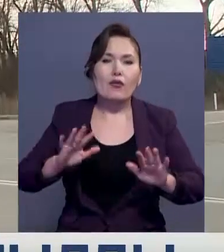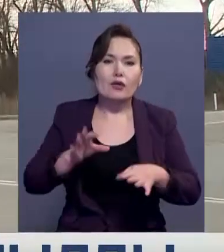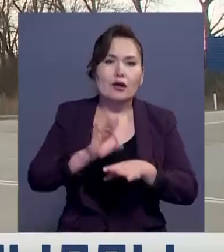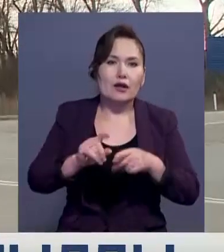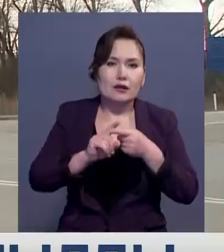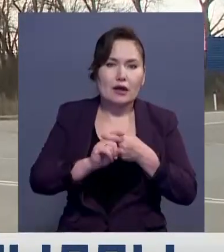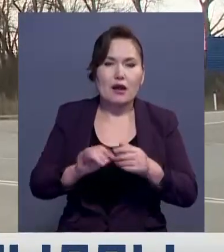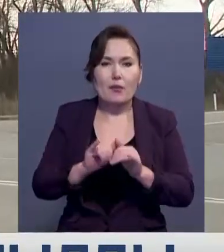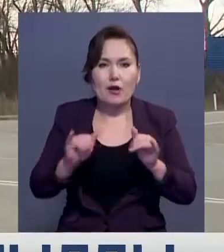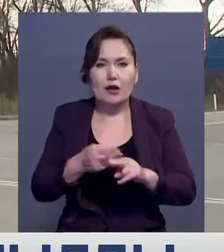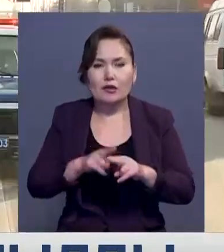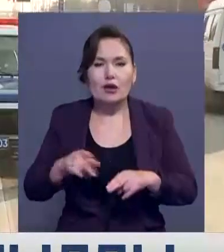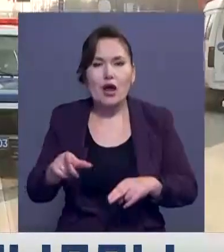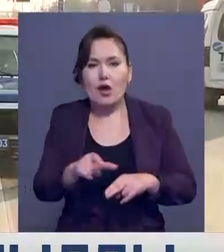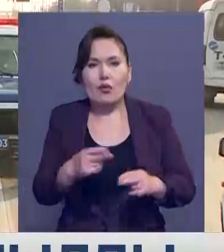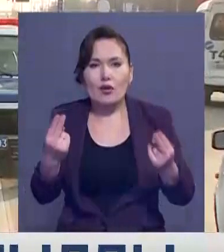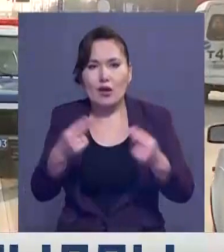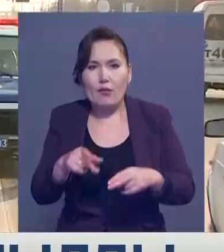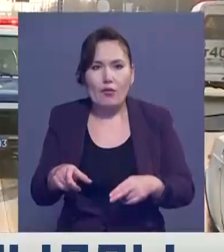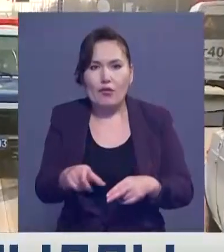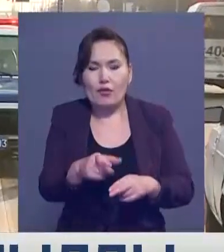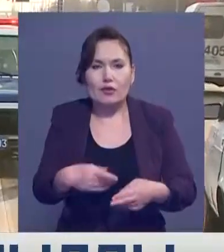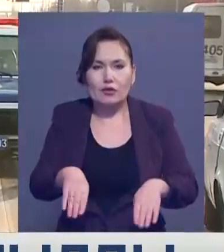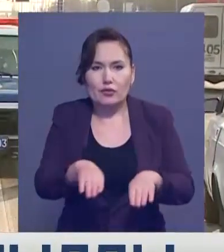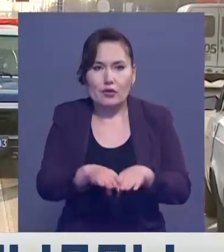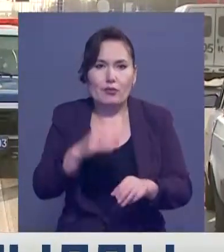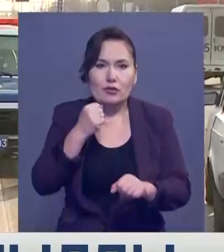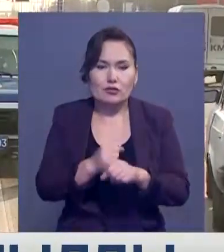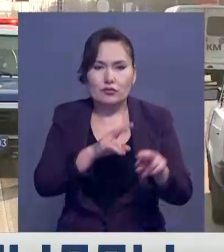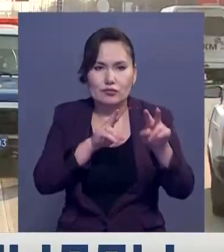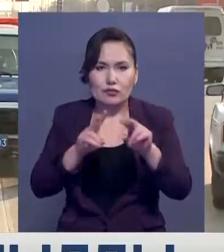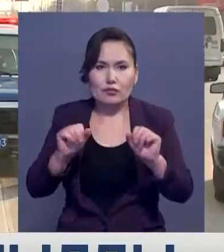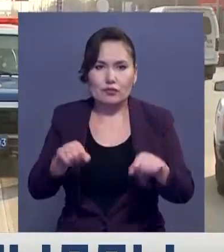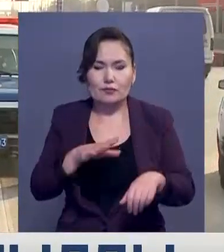жатса, сайынтарлық бекеттер блок бекеттерге айналуы әбде мүмкін.